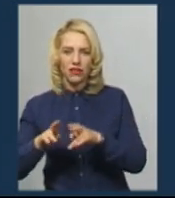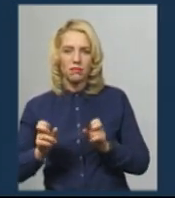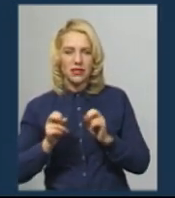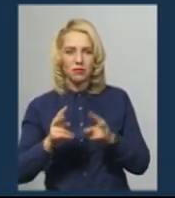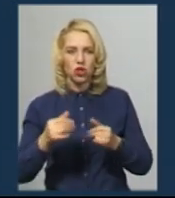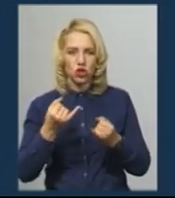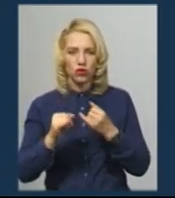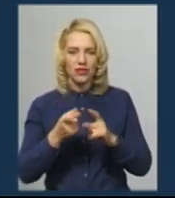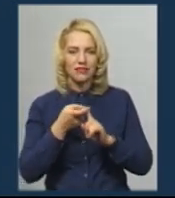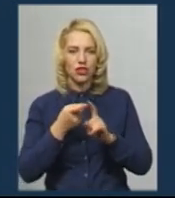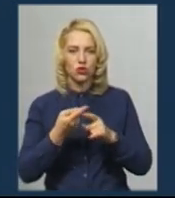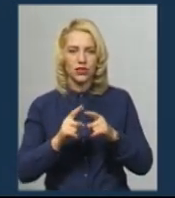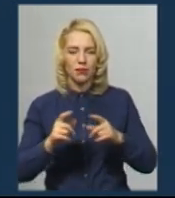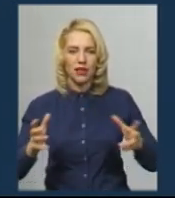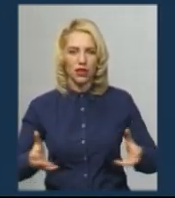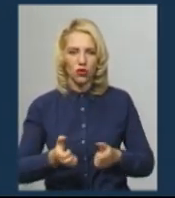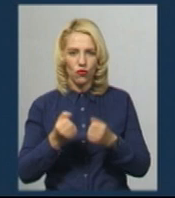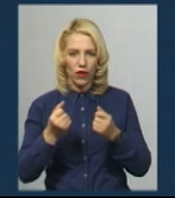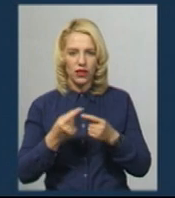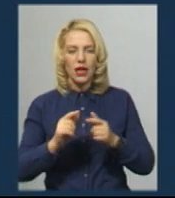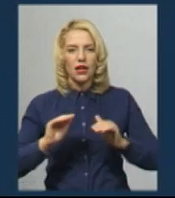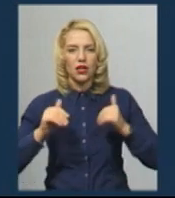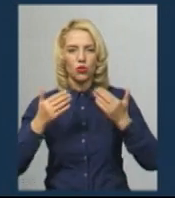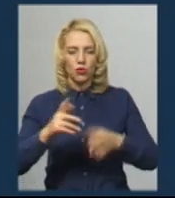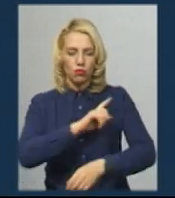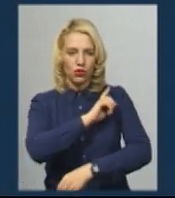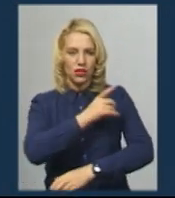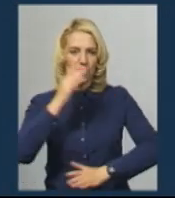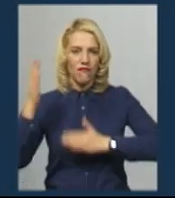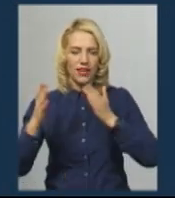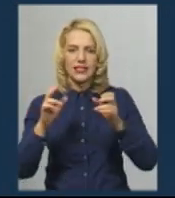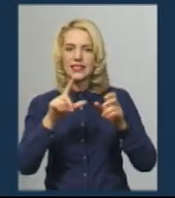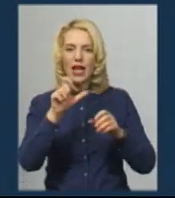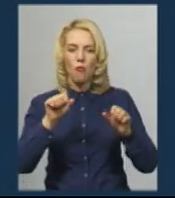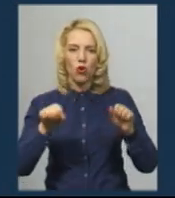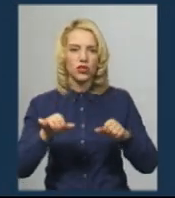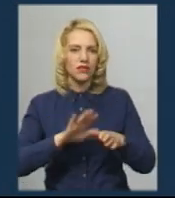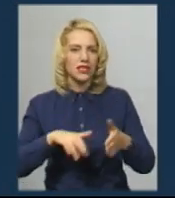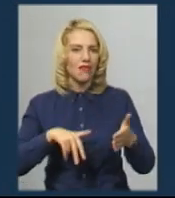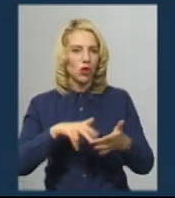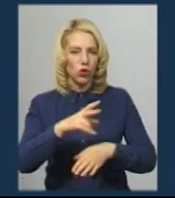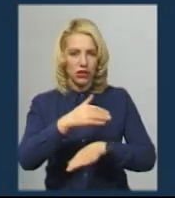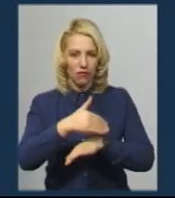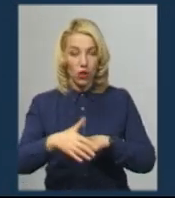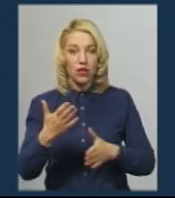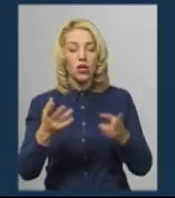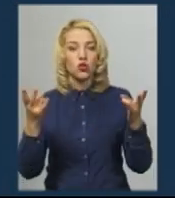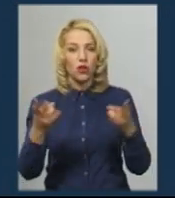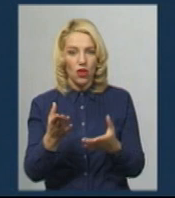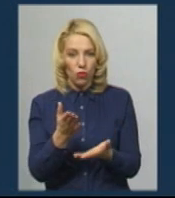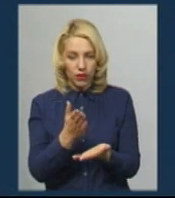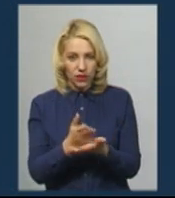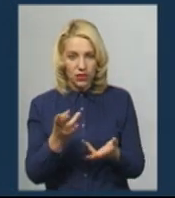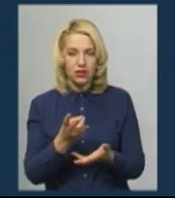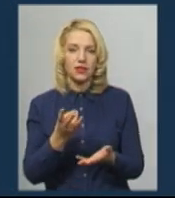з цим, рятувальники Хмельниччини рекомендують у разі посилення вітру за можливості не виходити на вулицю. Якщо все ж таки буде така необхідність, дотримуйтесь